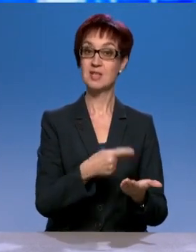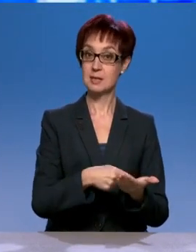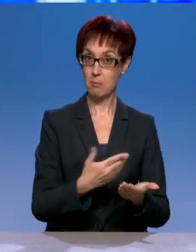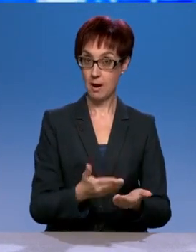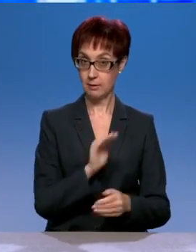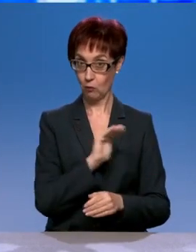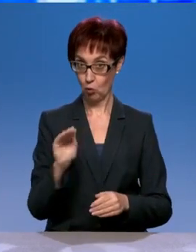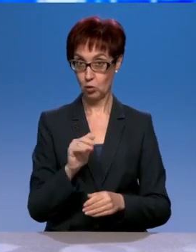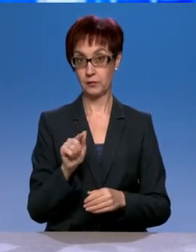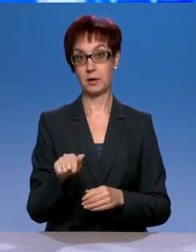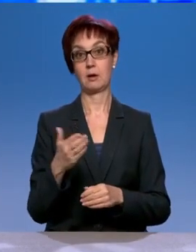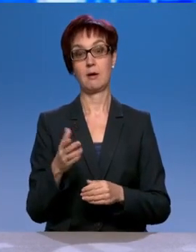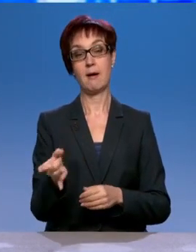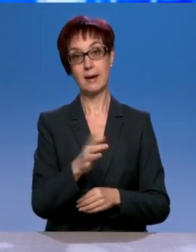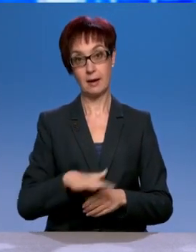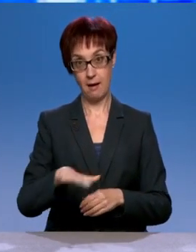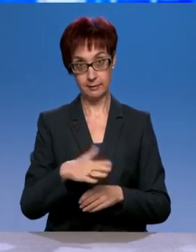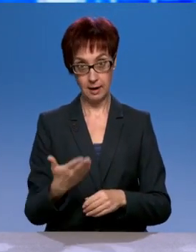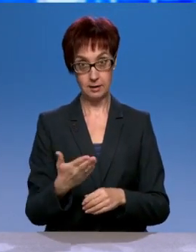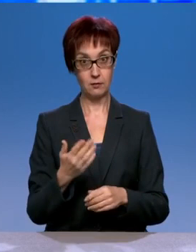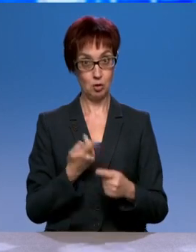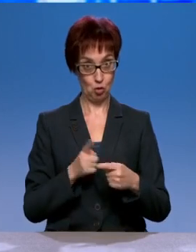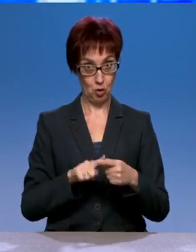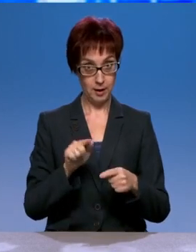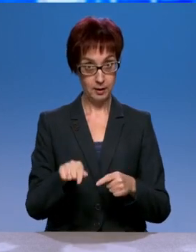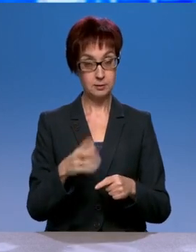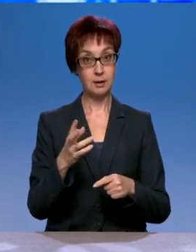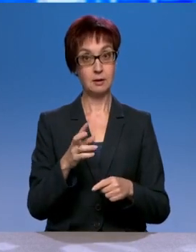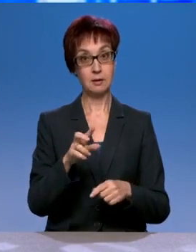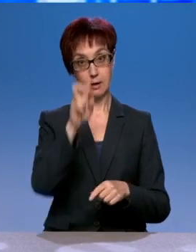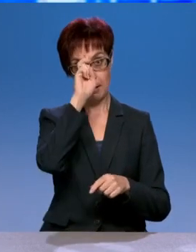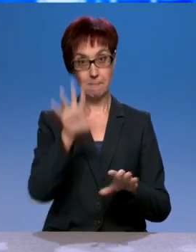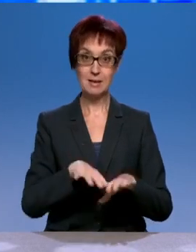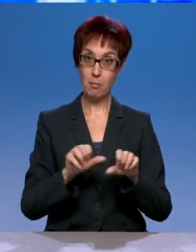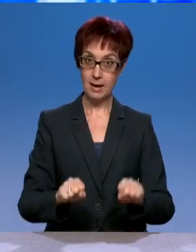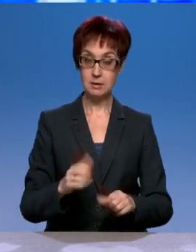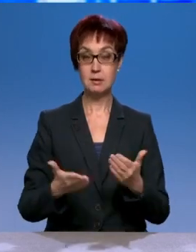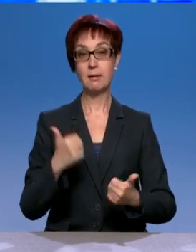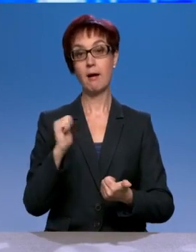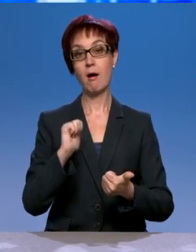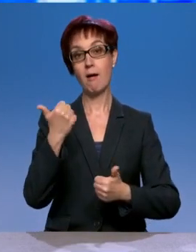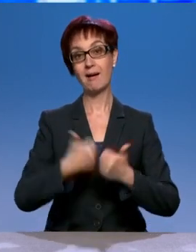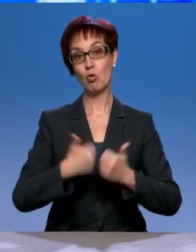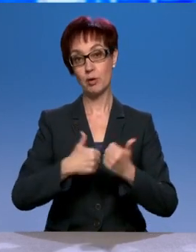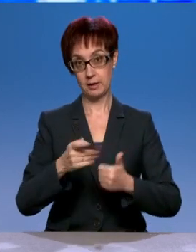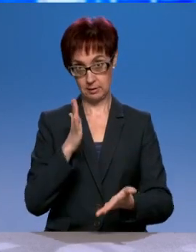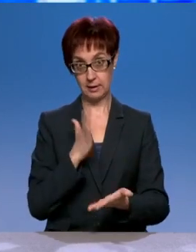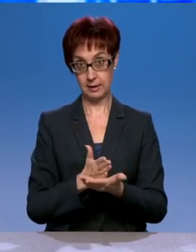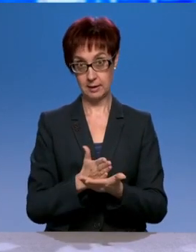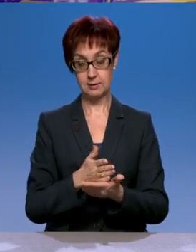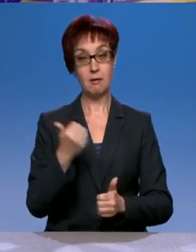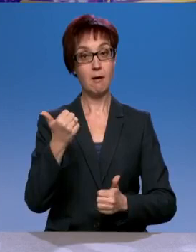Может быть, комбинат благоустройства. Но это монополисты, или на этом рынке есть конкуренция? конкуренция есть среди подрядных